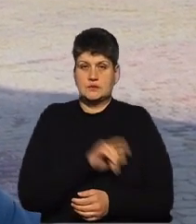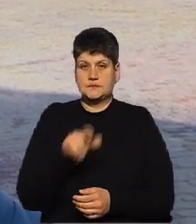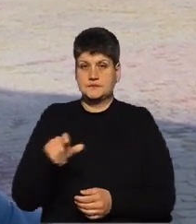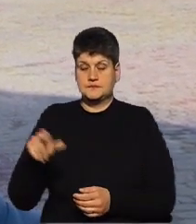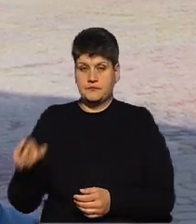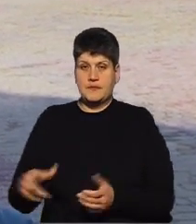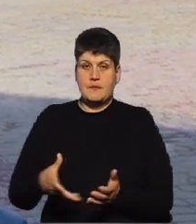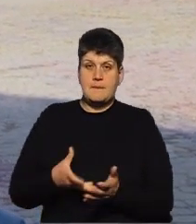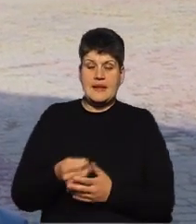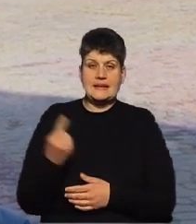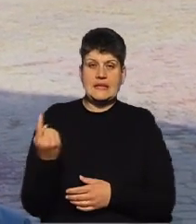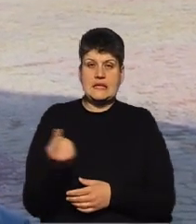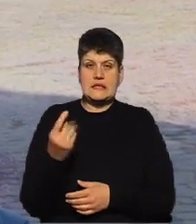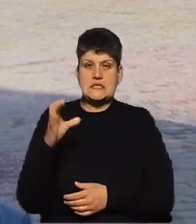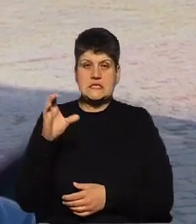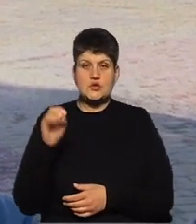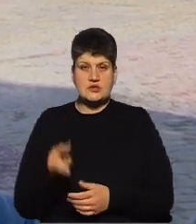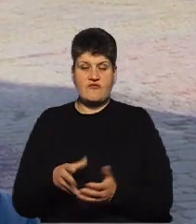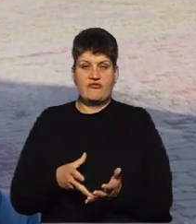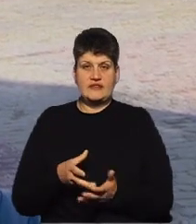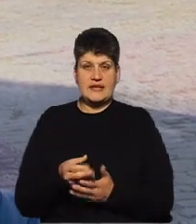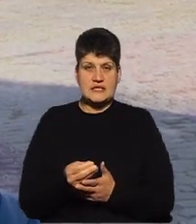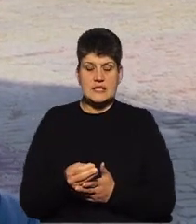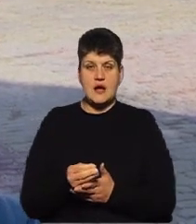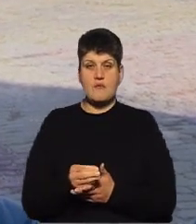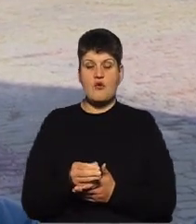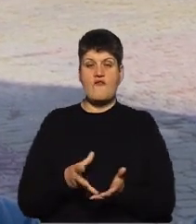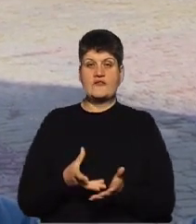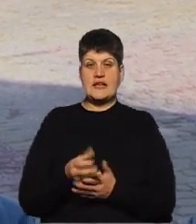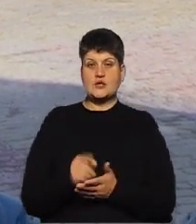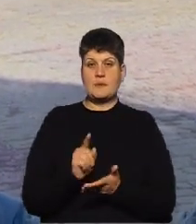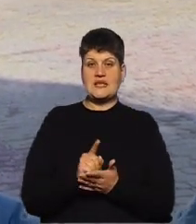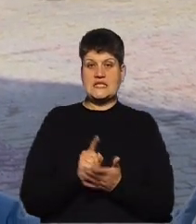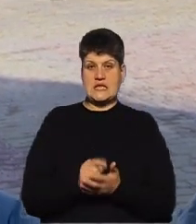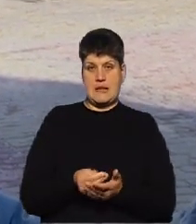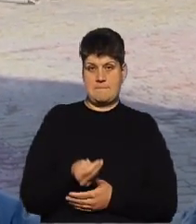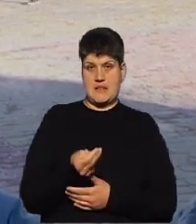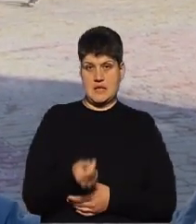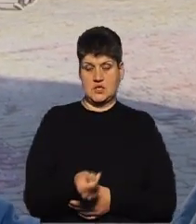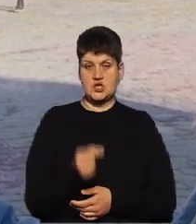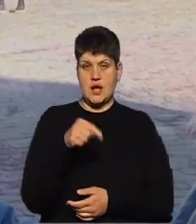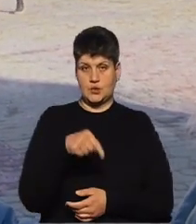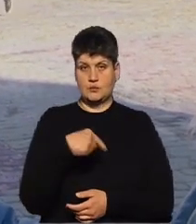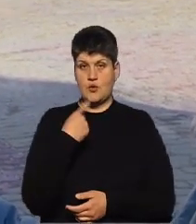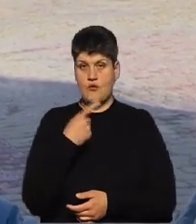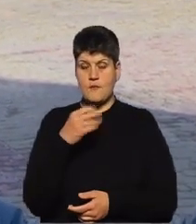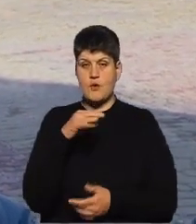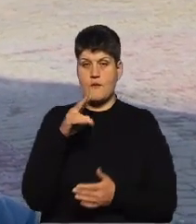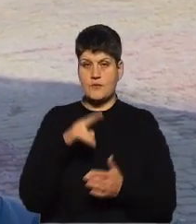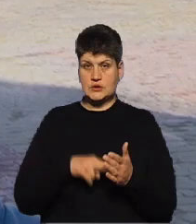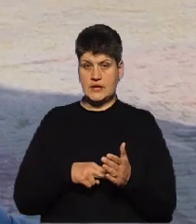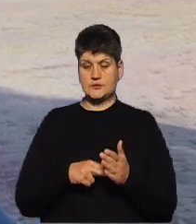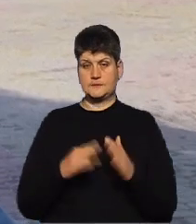єдиний соціальний внесок, або пенсійний так званий платіж. А тут ми говоримо про податок на нерухоме майно.